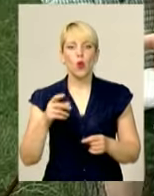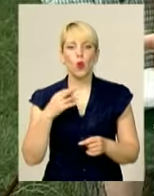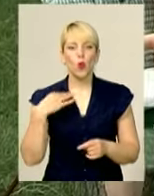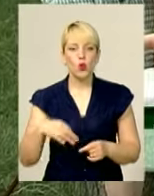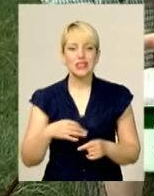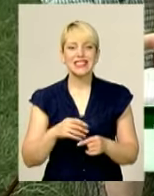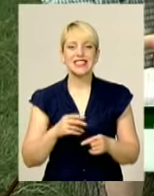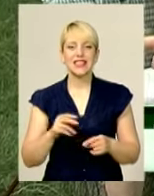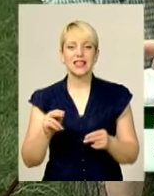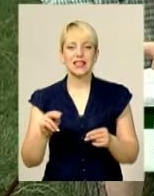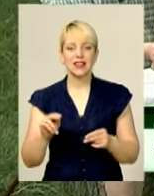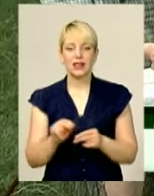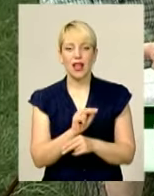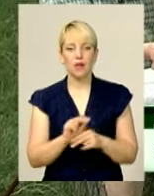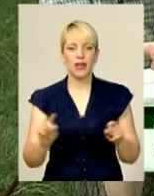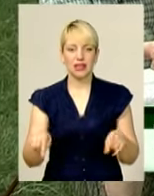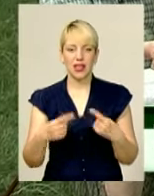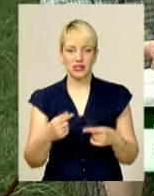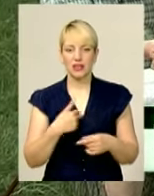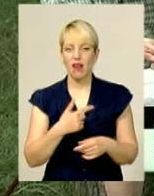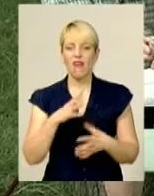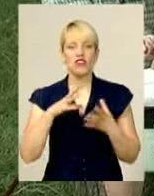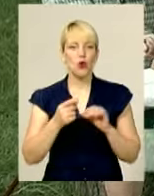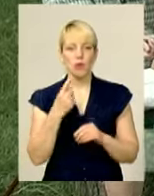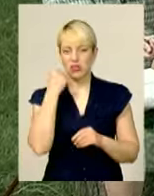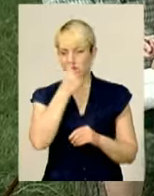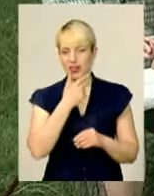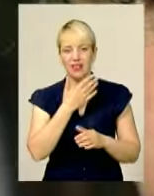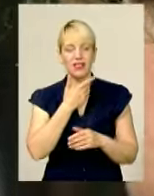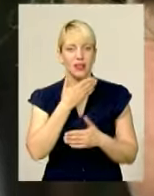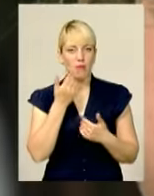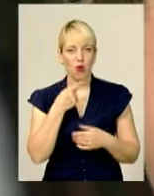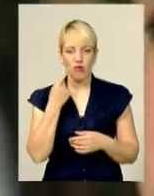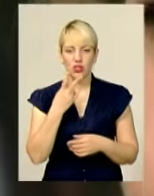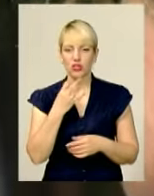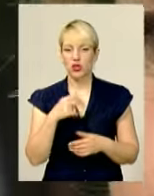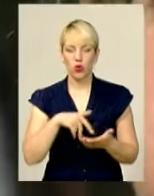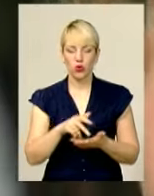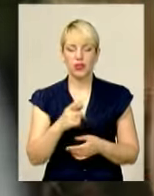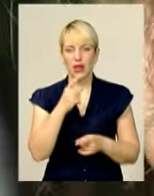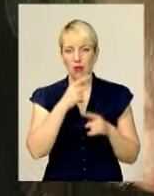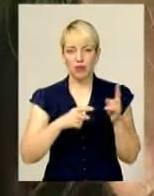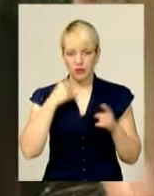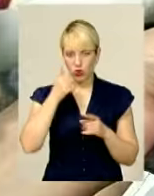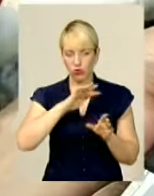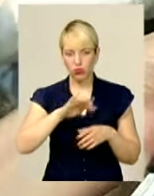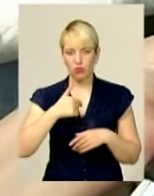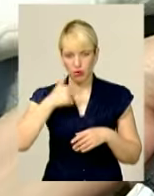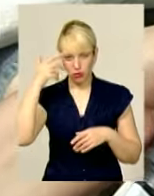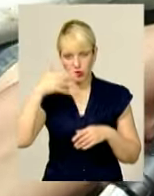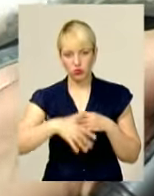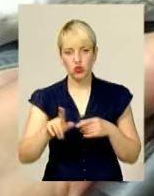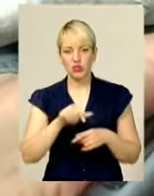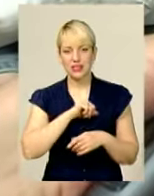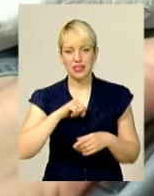Він зразу взагалі не говорив. Перший рік і не говорив, і не ходив. Буквально пройшло півроку, як ми зрозуміли, що він вже